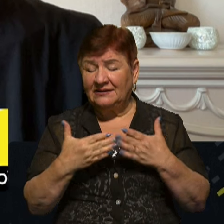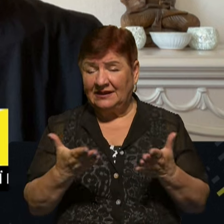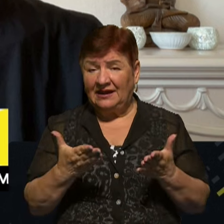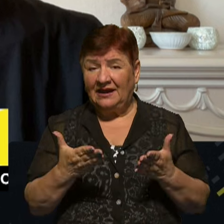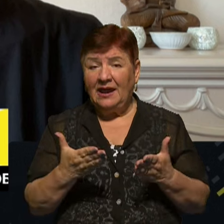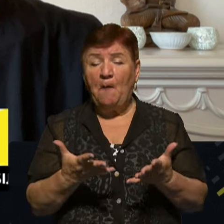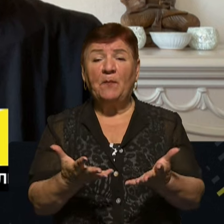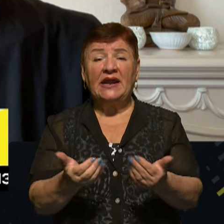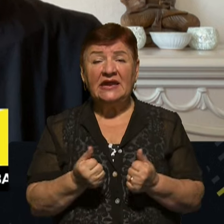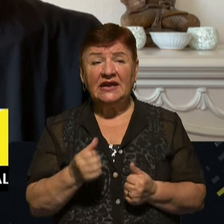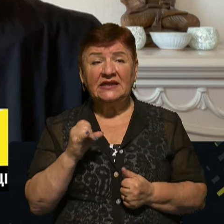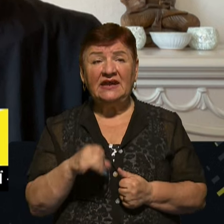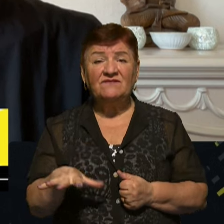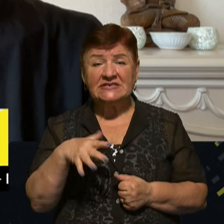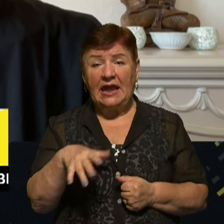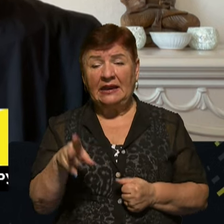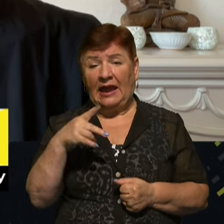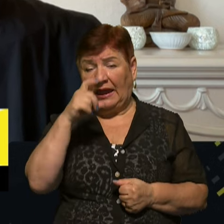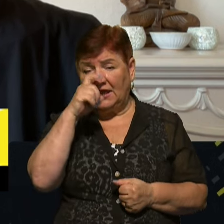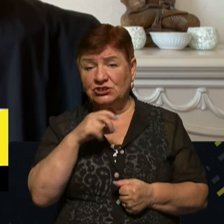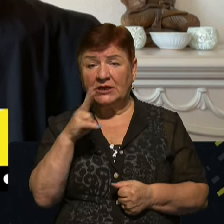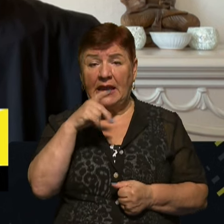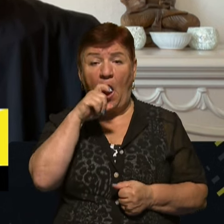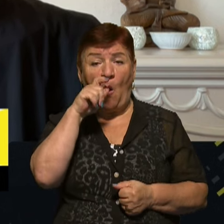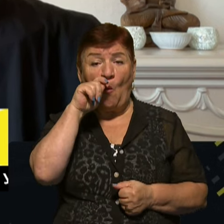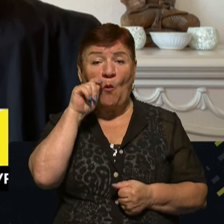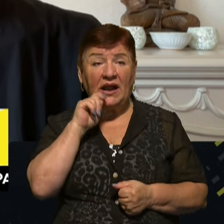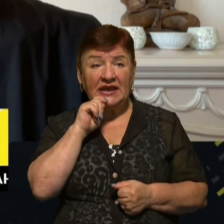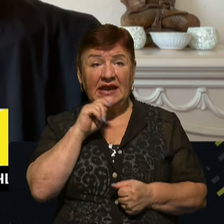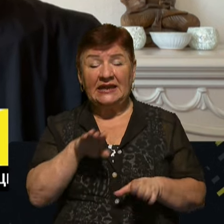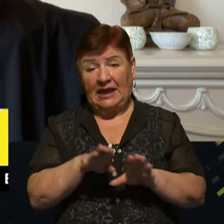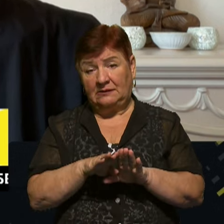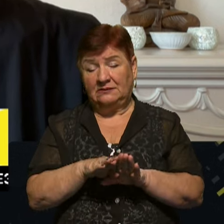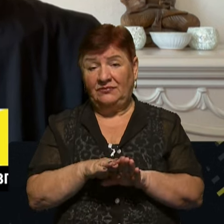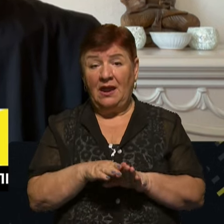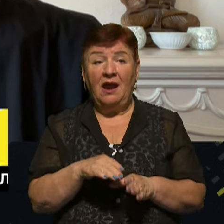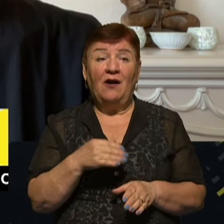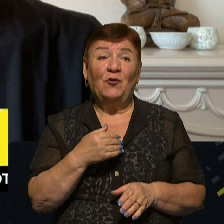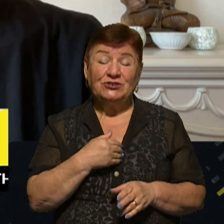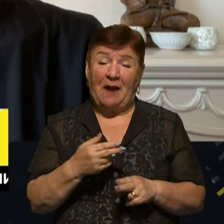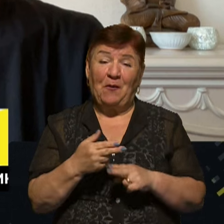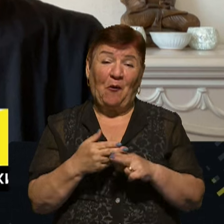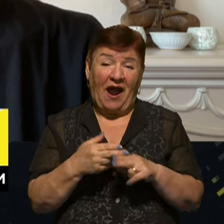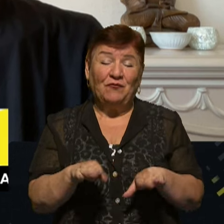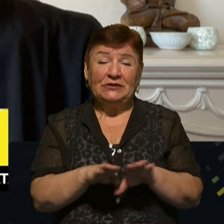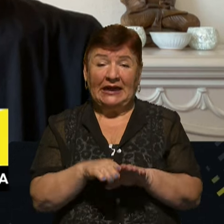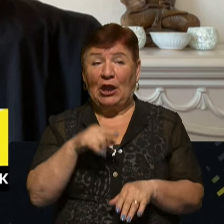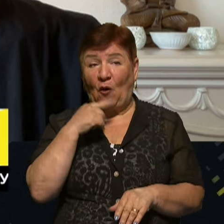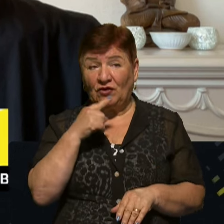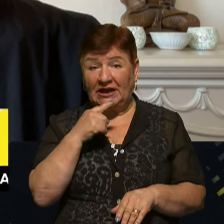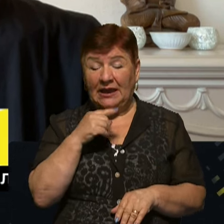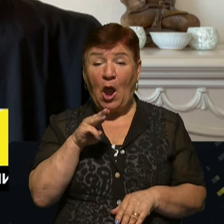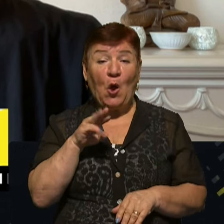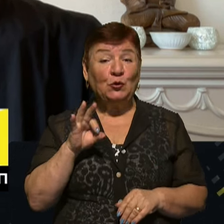прийняти все найгірше для України. Це так, перефразовуючи, хоча про каву вони так і говорили. То,